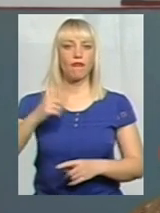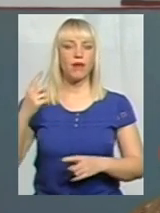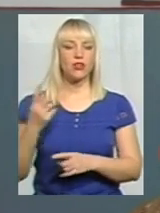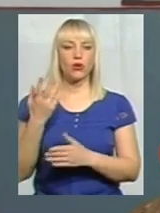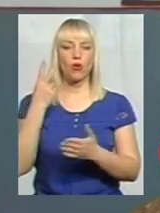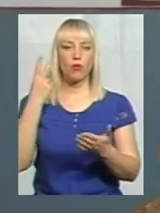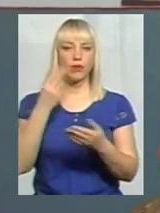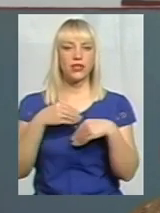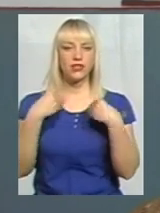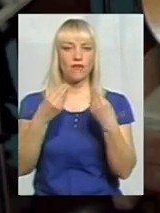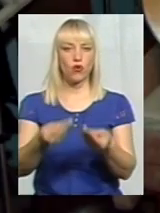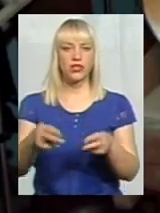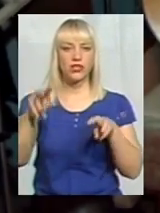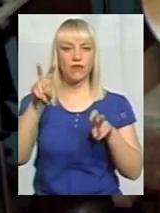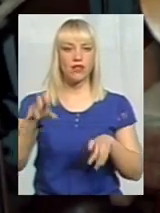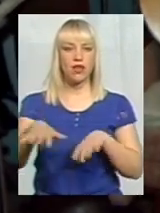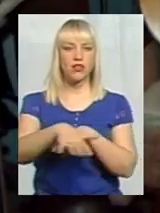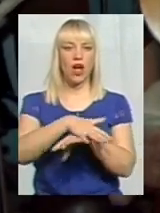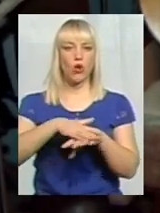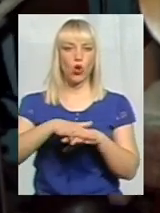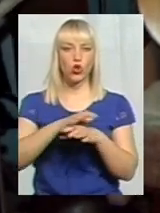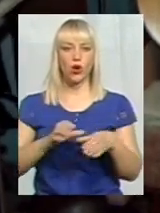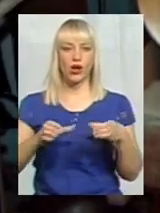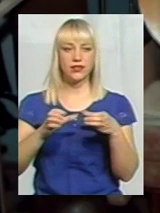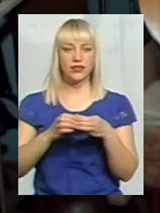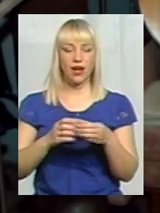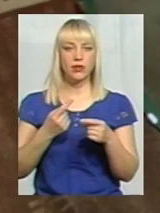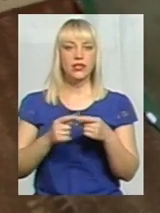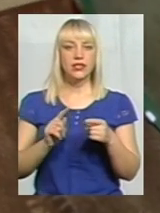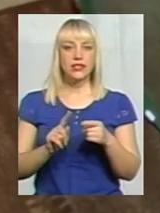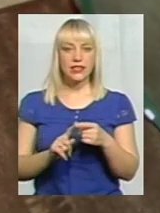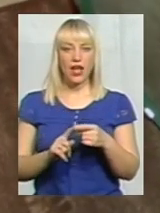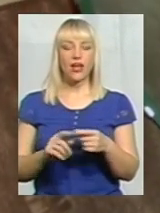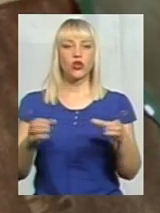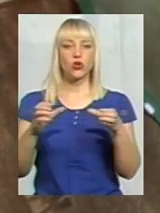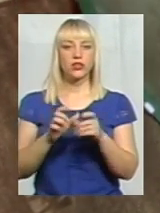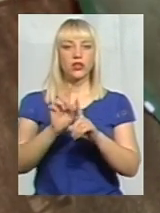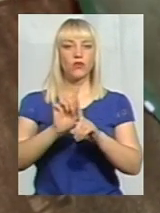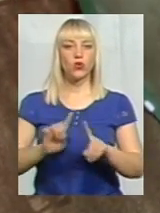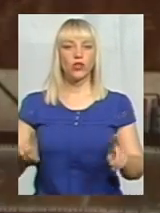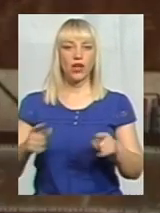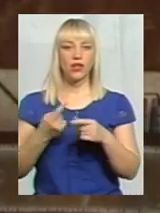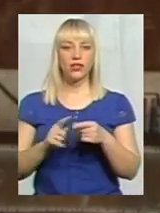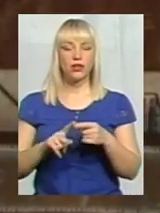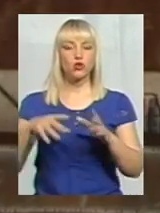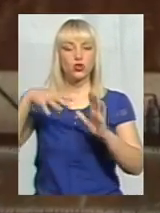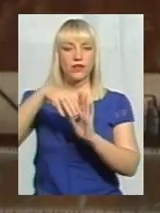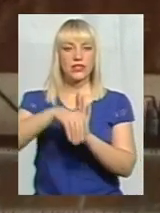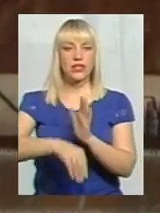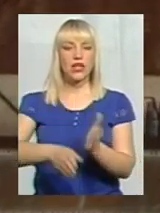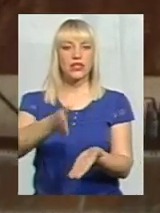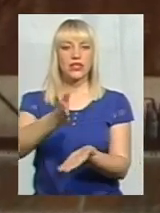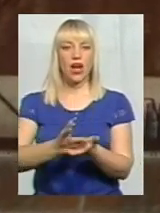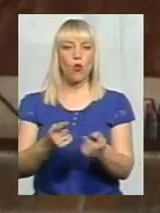народного ансамблю. Колектив унікальний тим, що він у своєму складі налічує ось таку